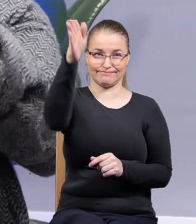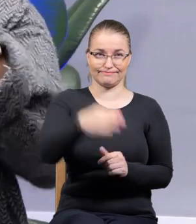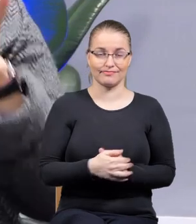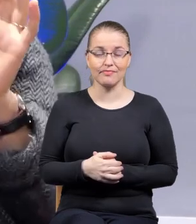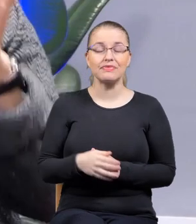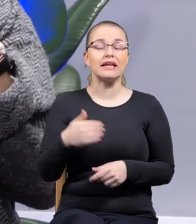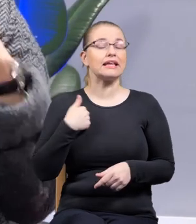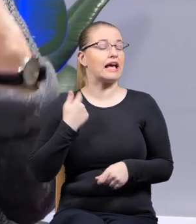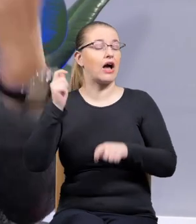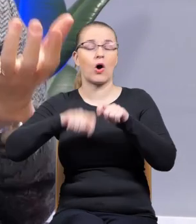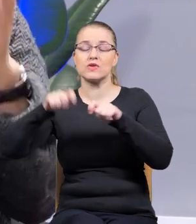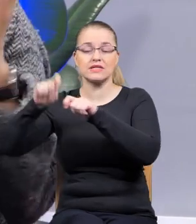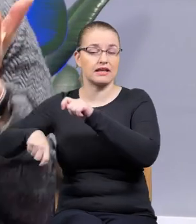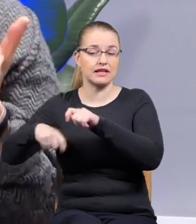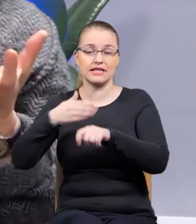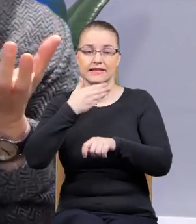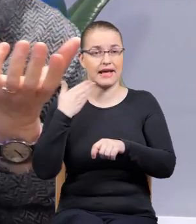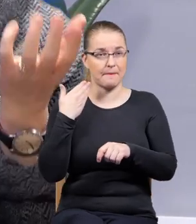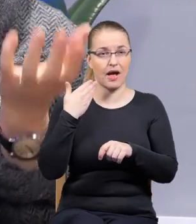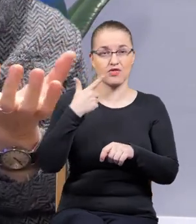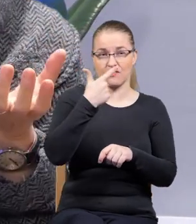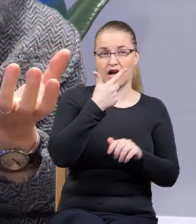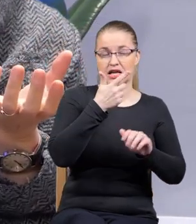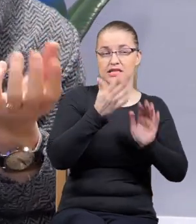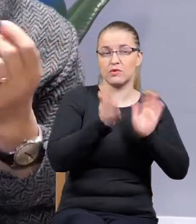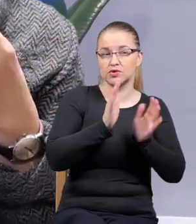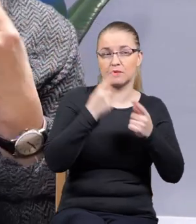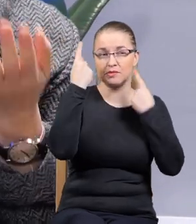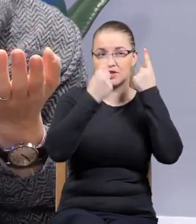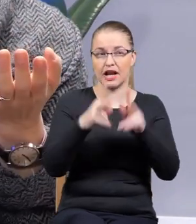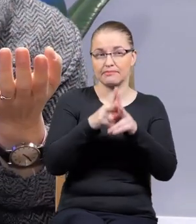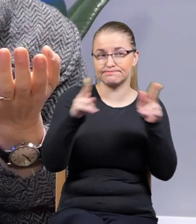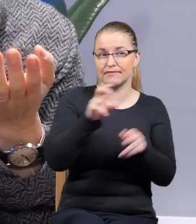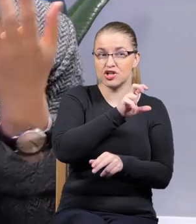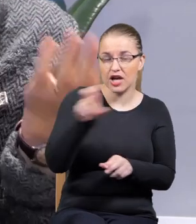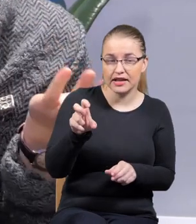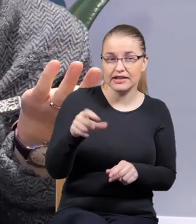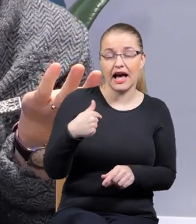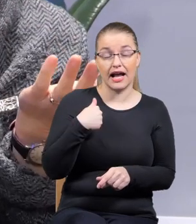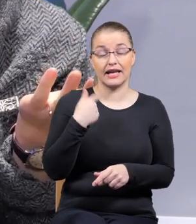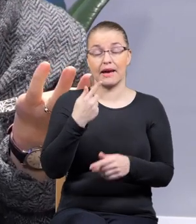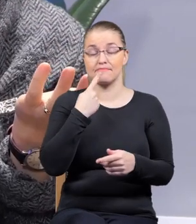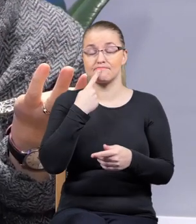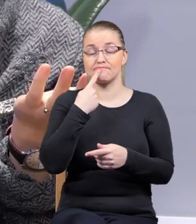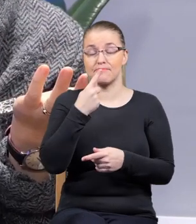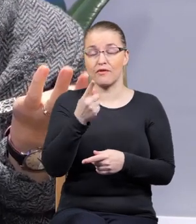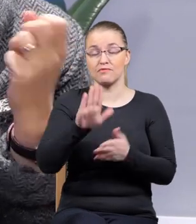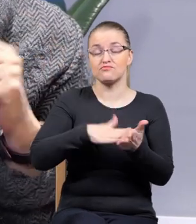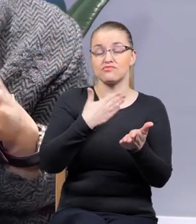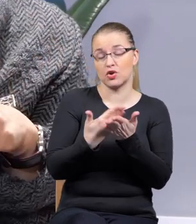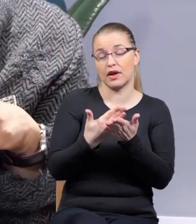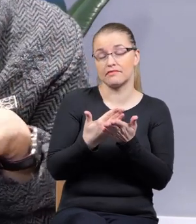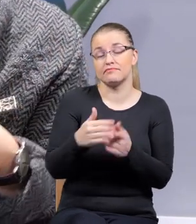jakby, tych dwóch jakby sposobów myślenia o czasie, ale podaję to ku refleksji.